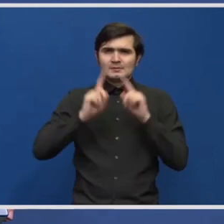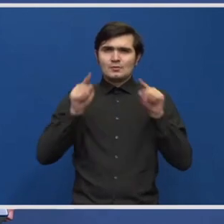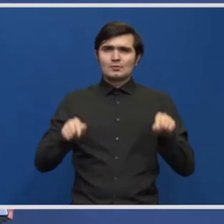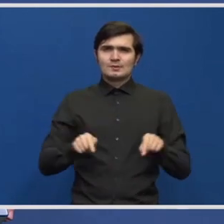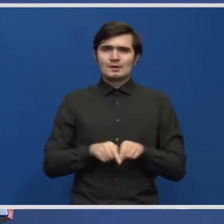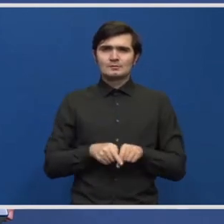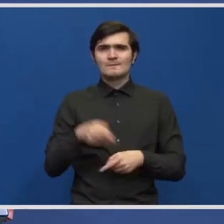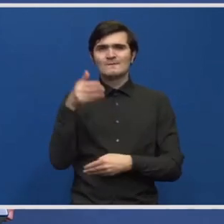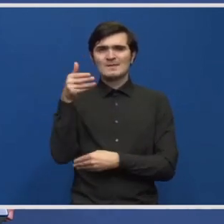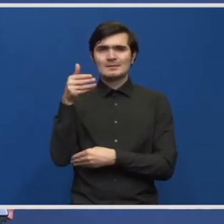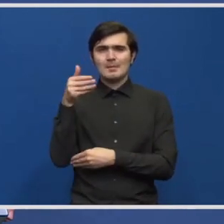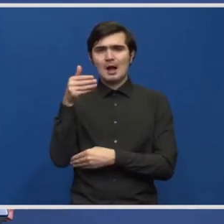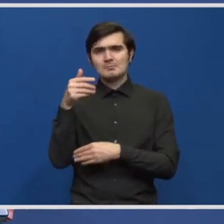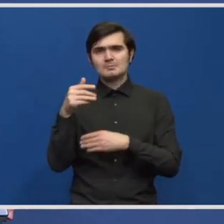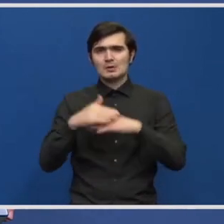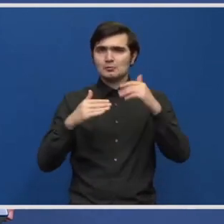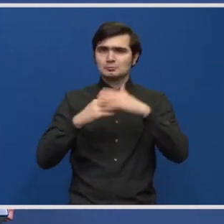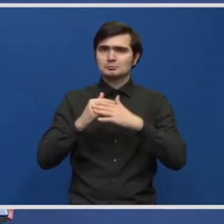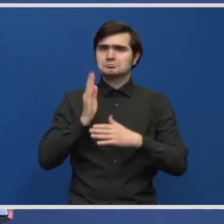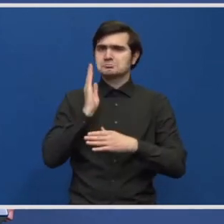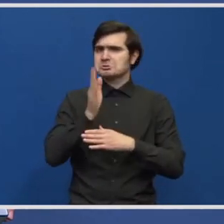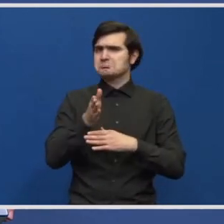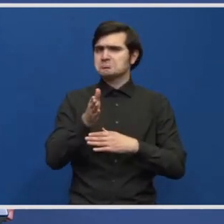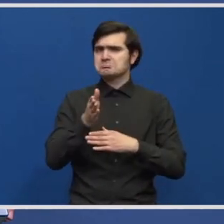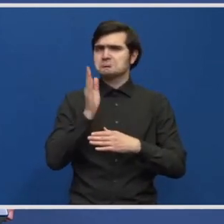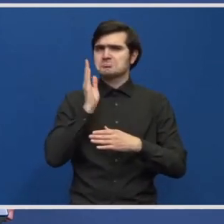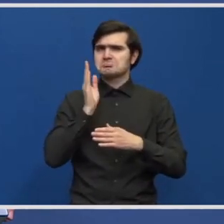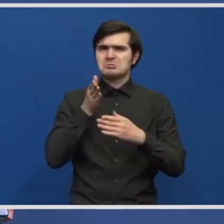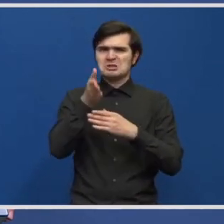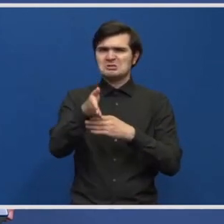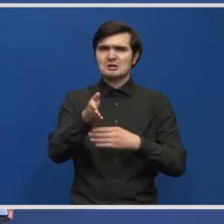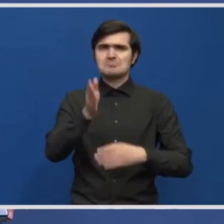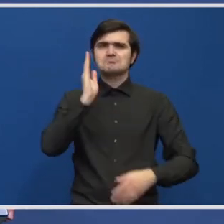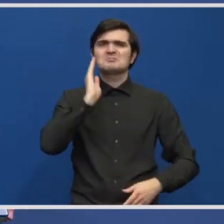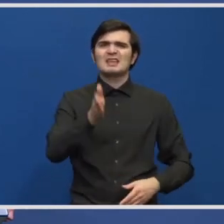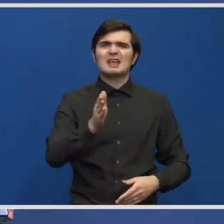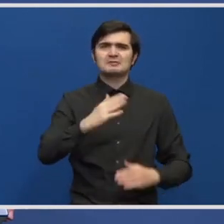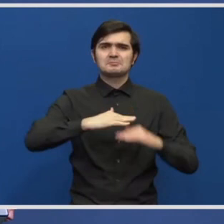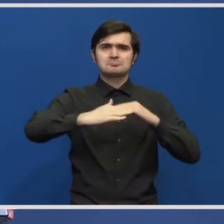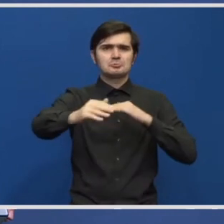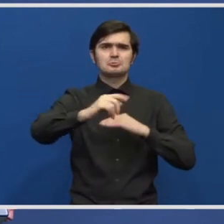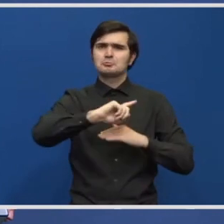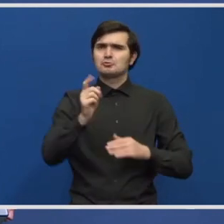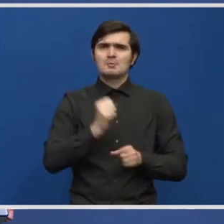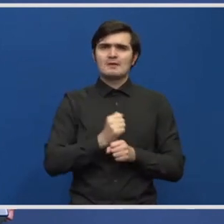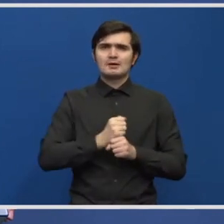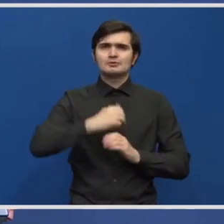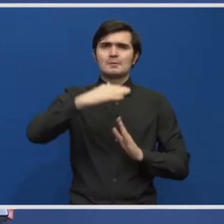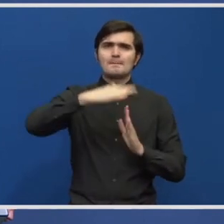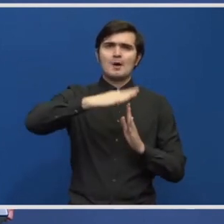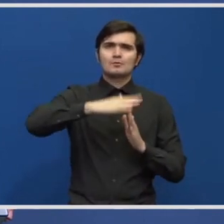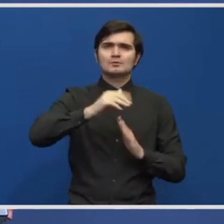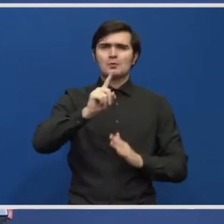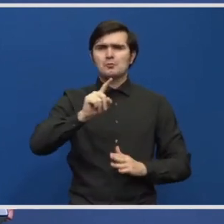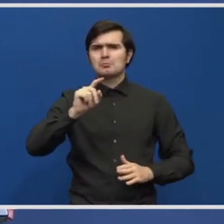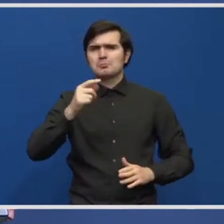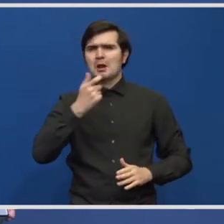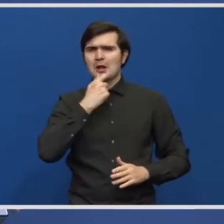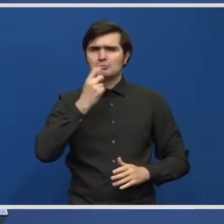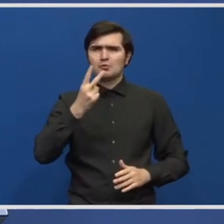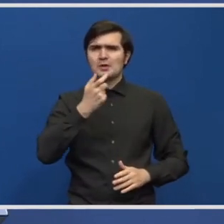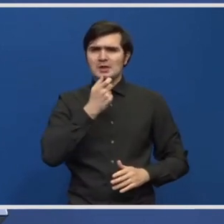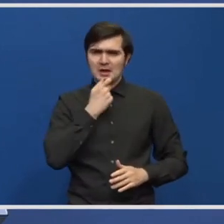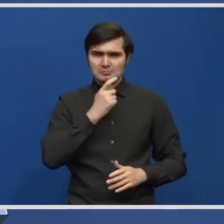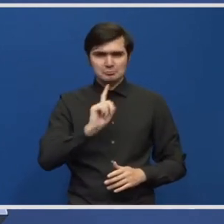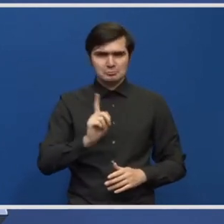constructorul poate intra direct în teren. Nu urmează o pauză, un an de zile, doi ani de zile, până când efectiv